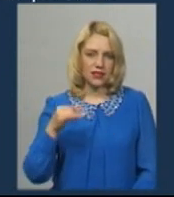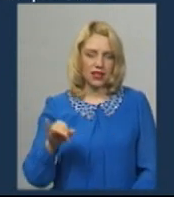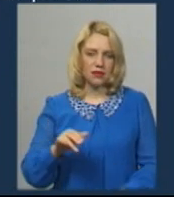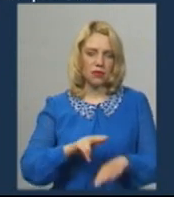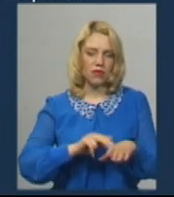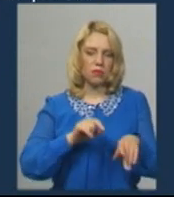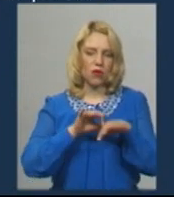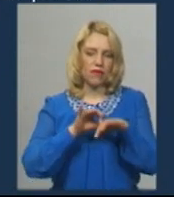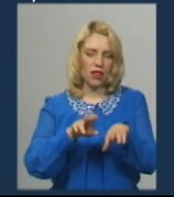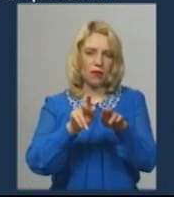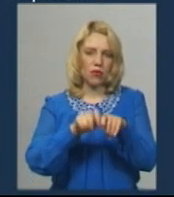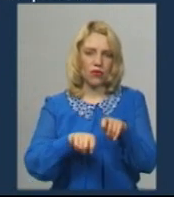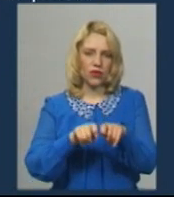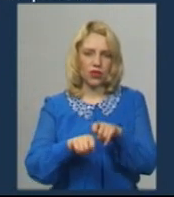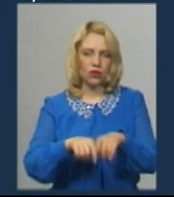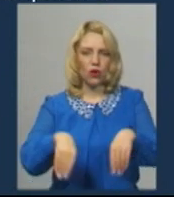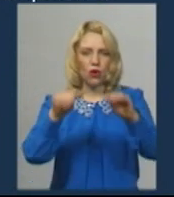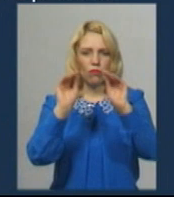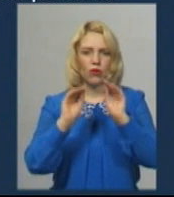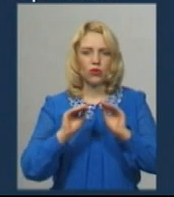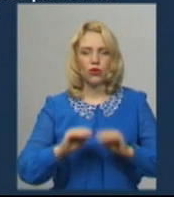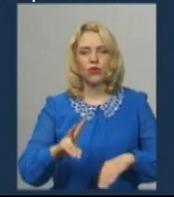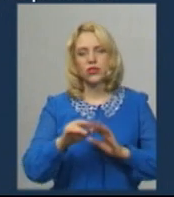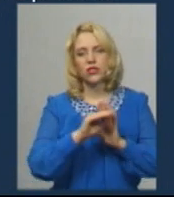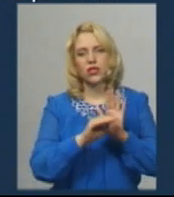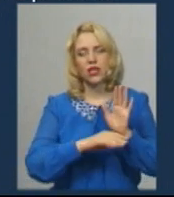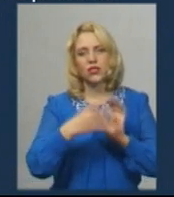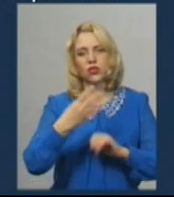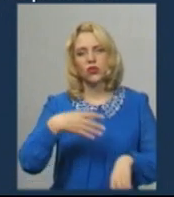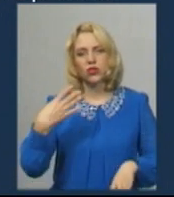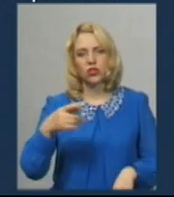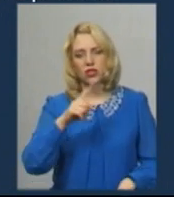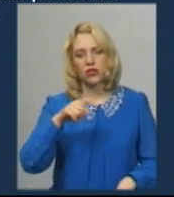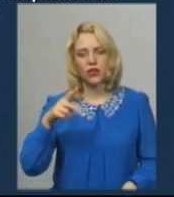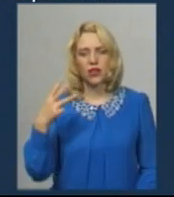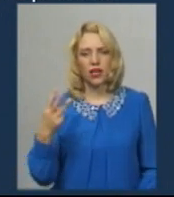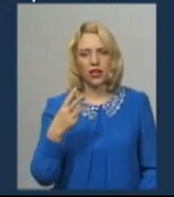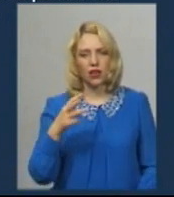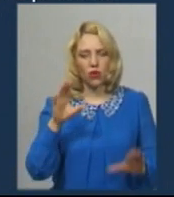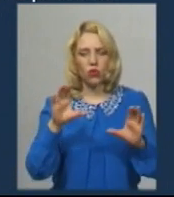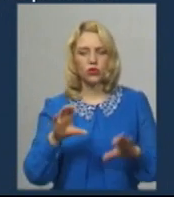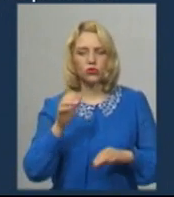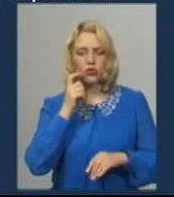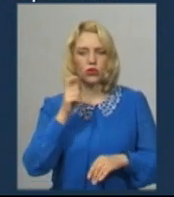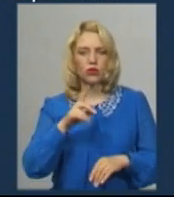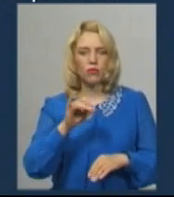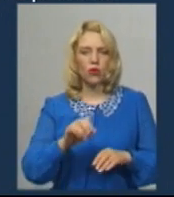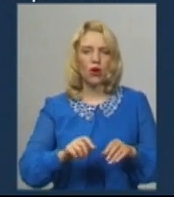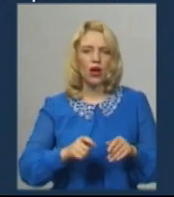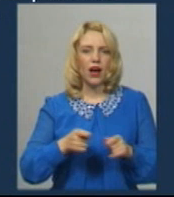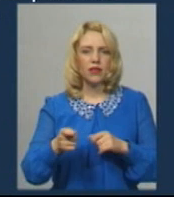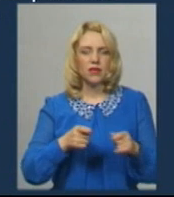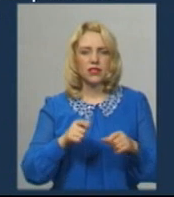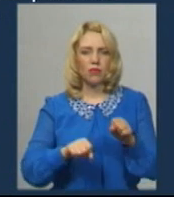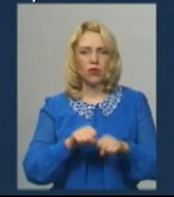перевірку, склали протокол за статтею 44 зі значком 3 Кодексу України про адміністративні правопорушення. Це